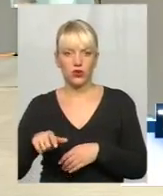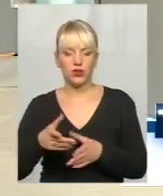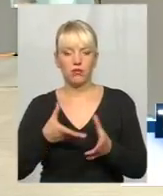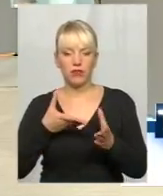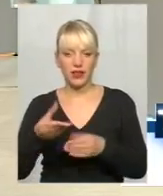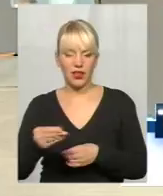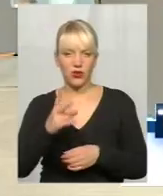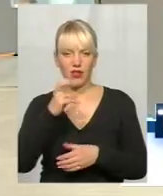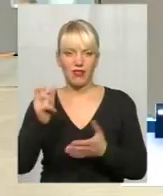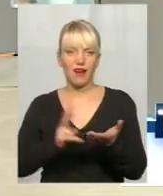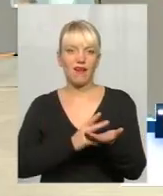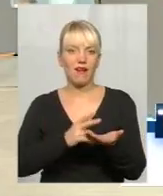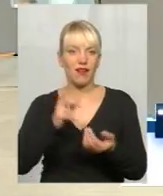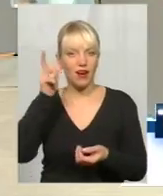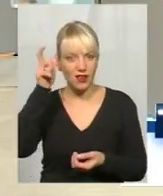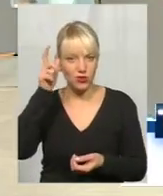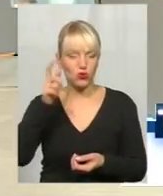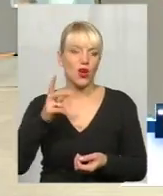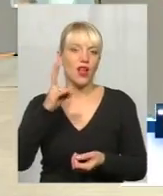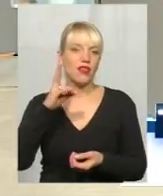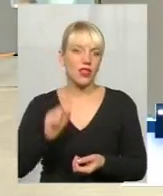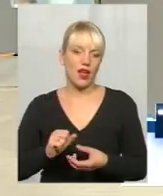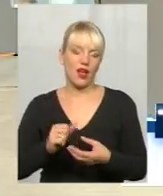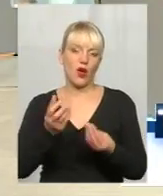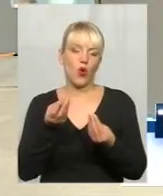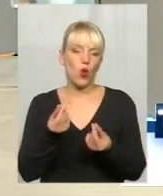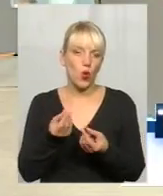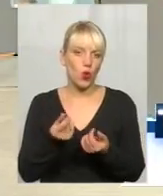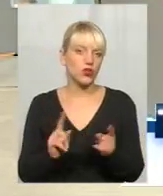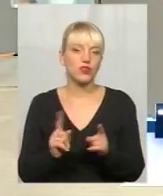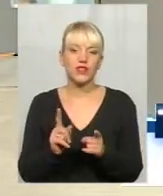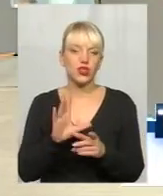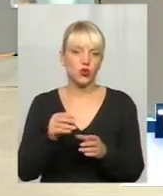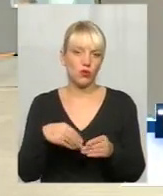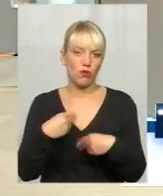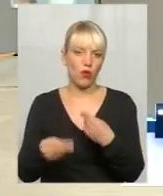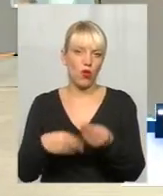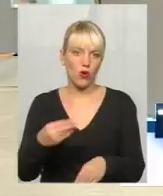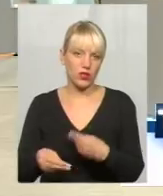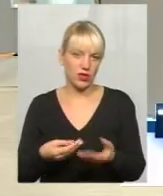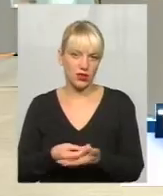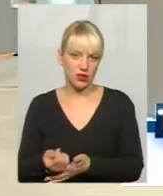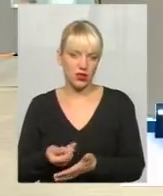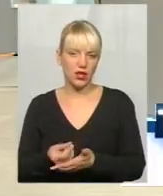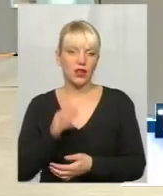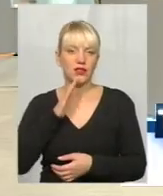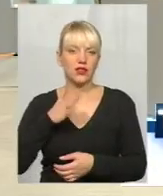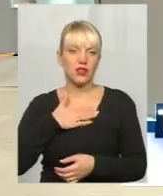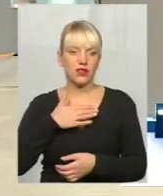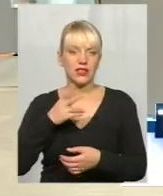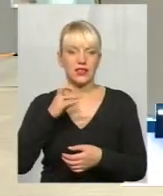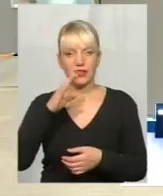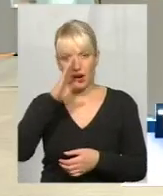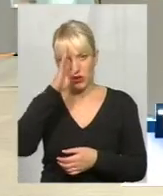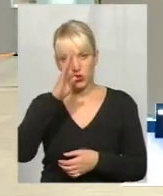гречку, на гроші, на все, що тільки їм хочуть, зражують Україну,